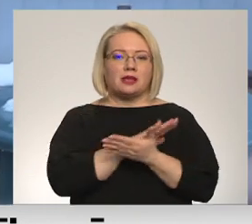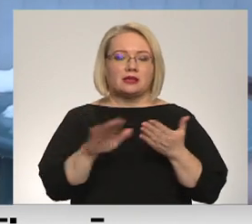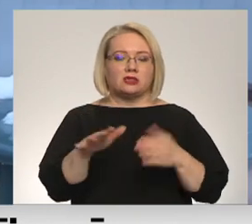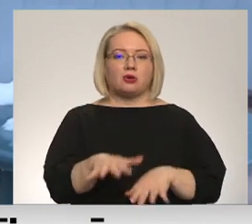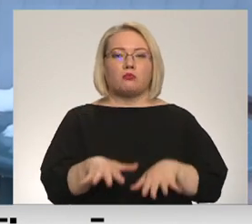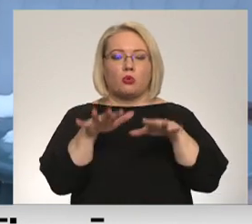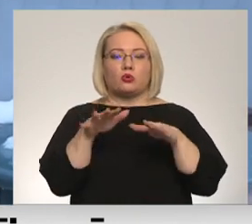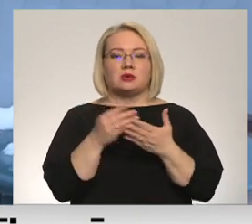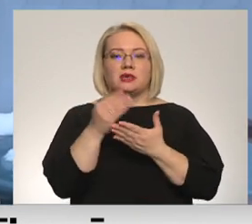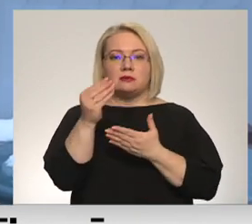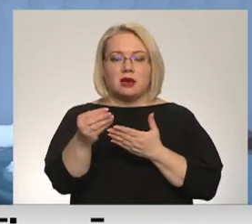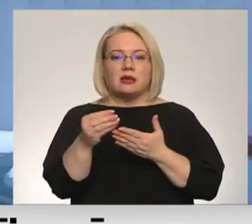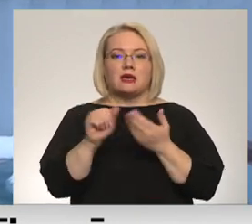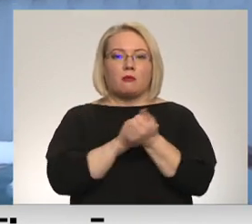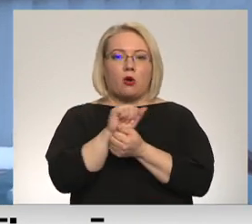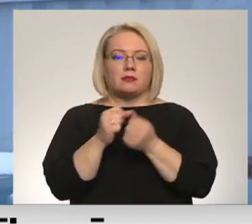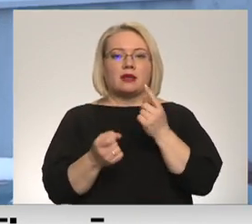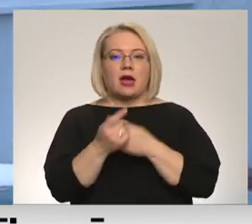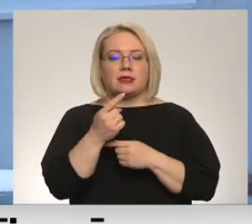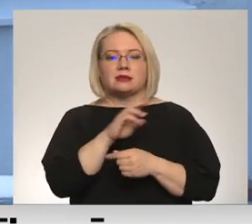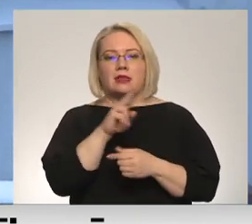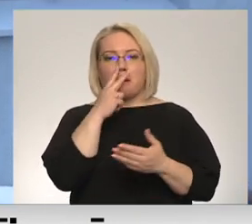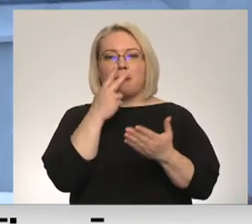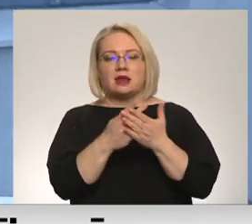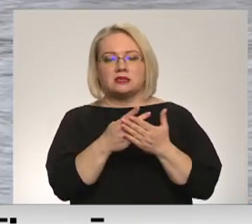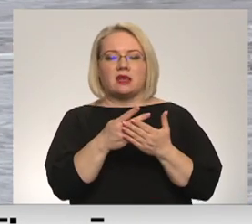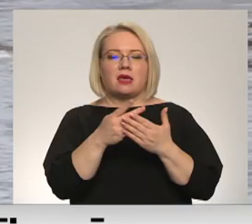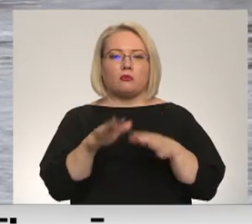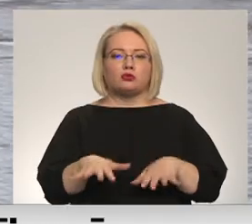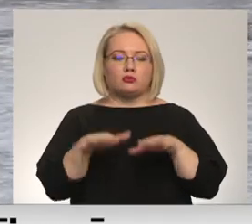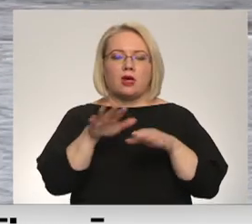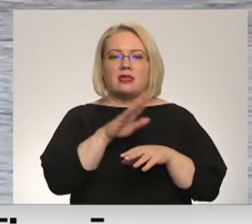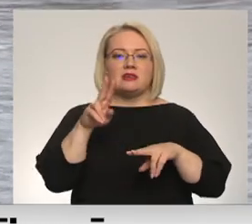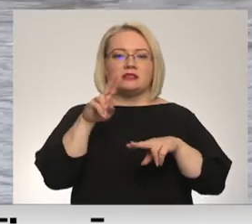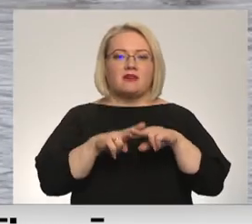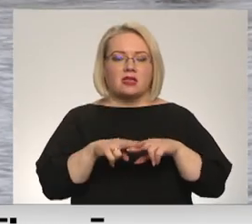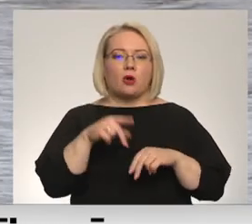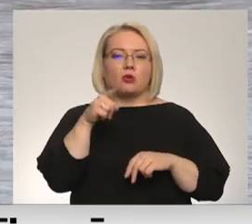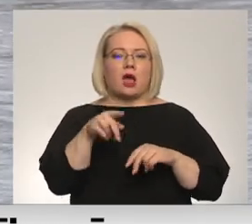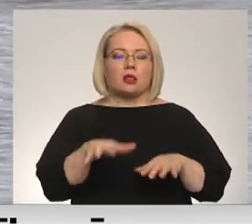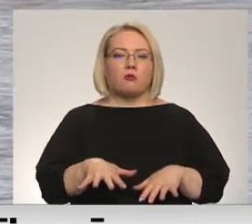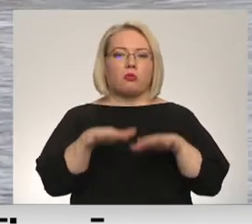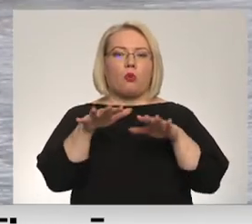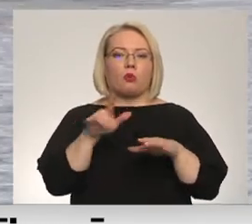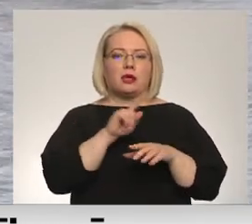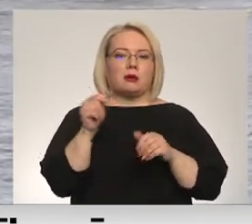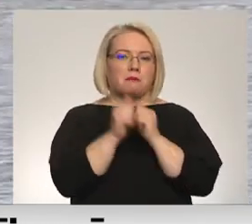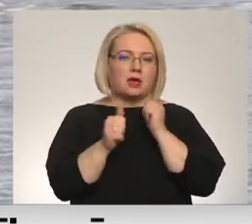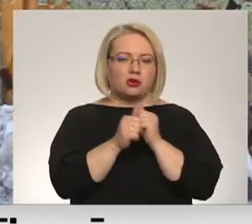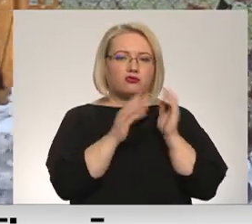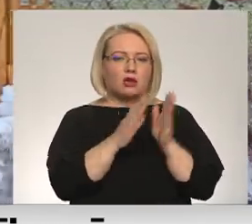gadījumos, ja kaitējums radēs neparedzēti kādā no dabiskajām ūdens tilbēm. Nevis vietās, kur šāda plūdi iespējamība ir bieži un regulāra.